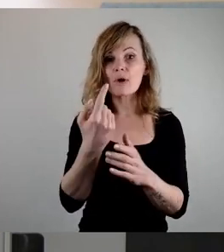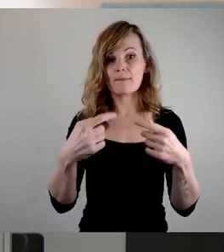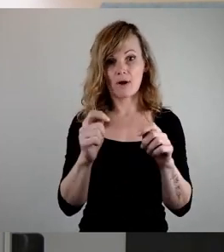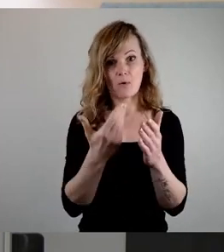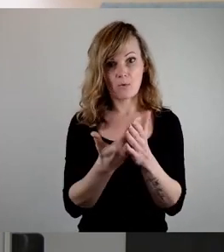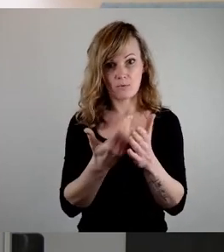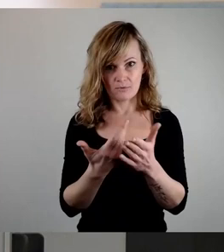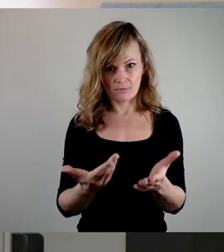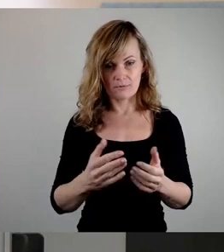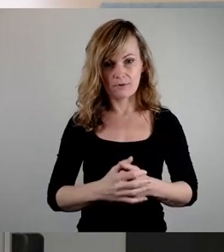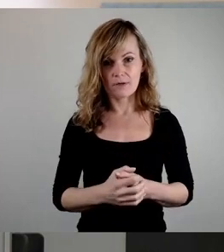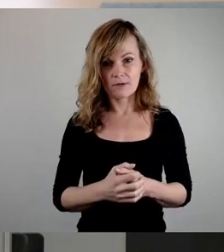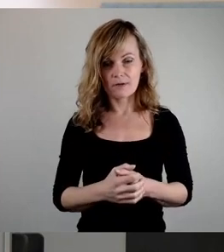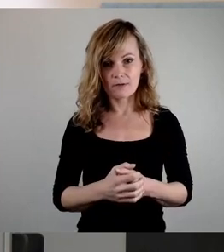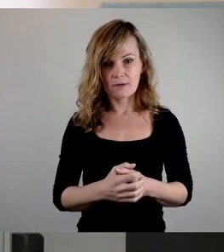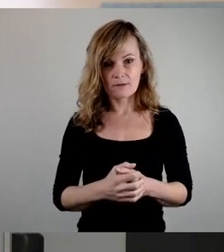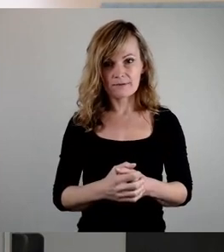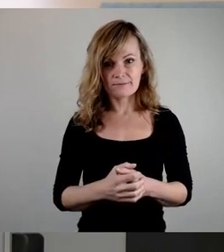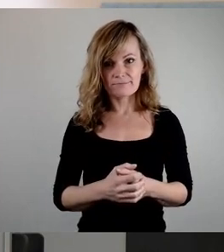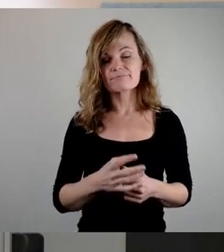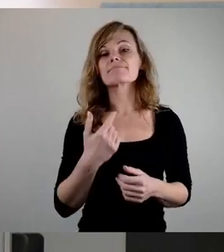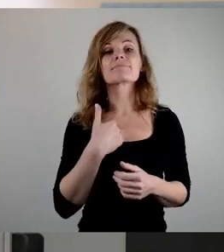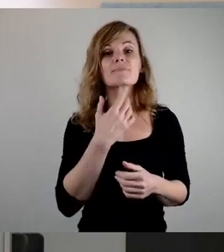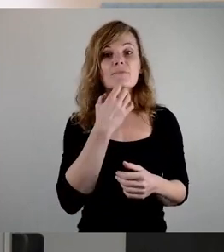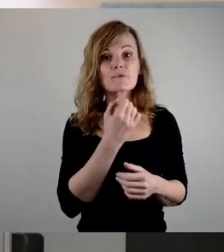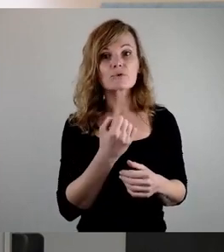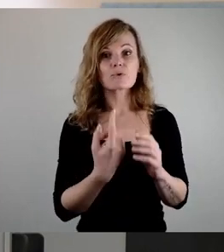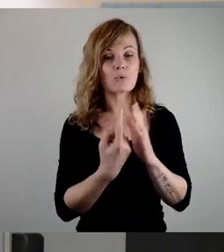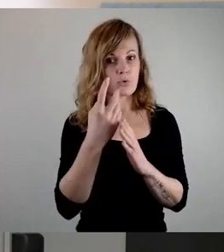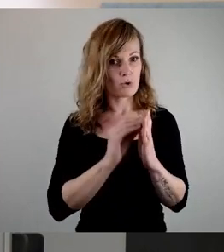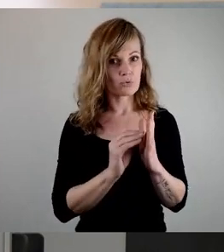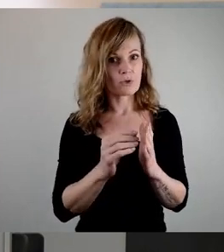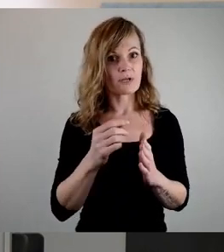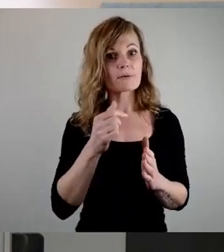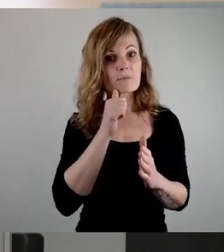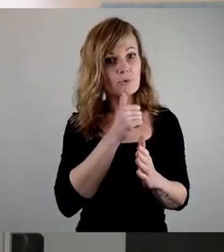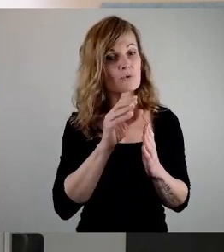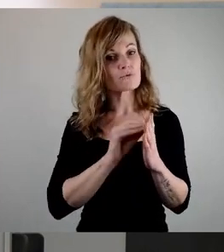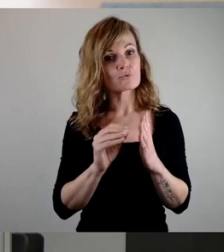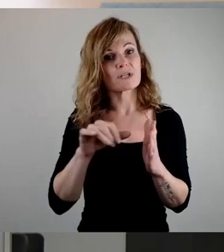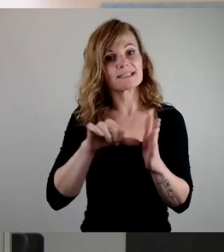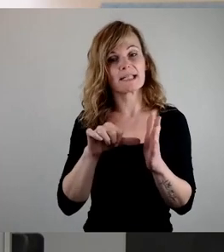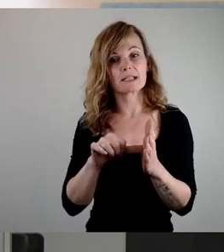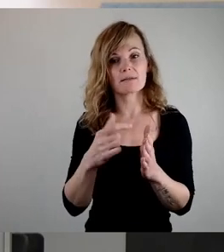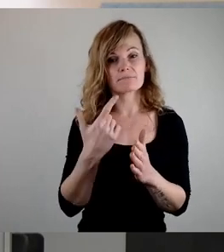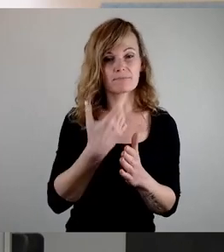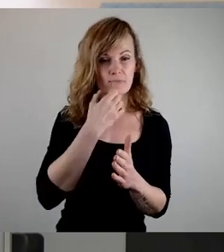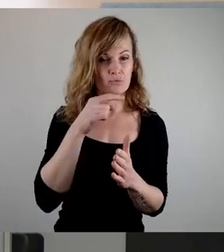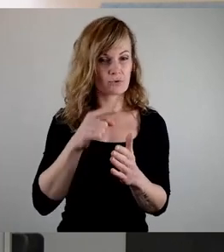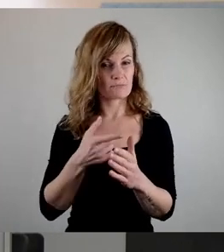Denn wir präferieren die Investitionen in die Oberschulen und in die Berufsschulzentren. Und wir sagen,